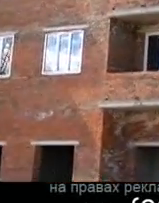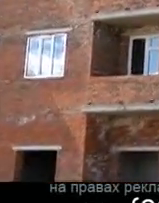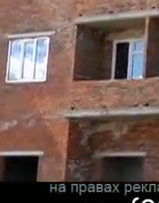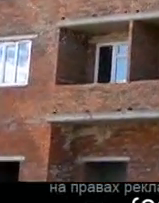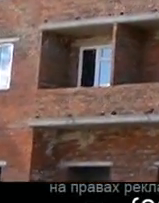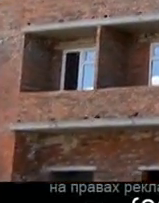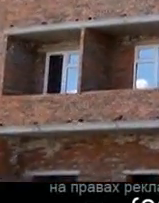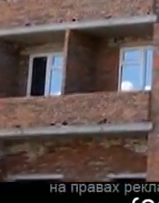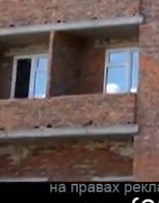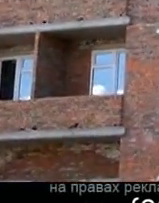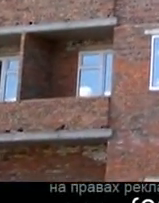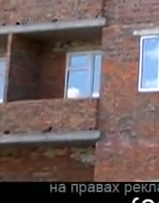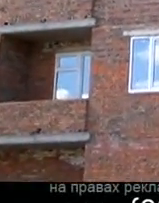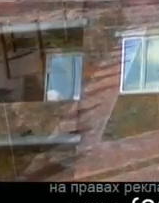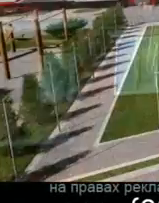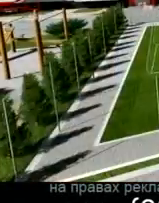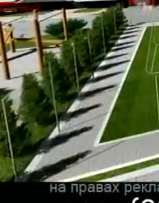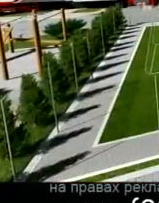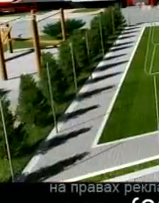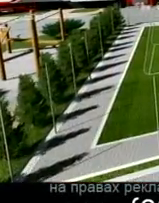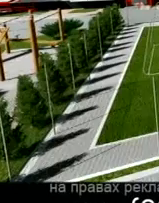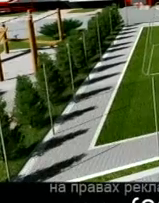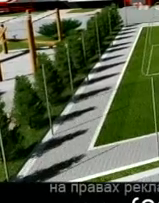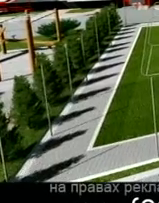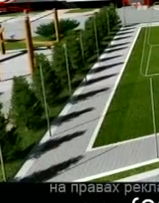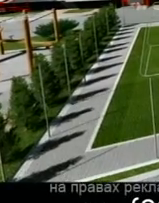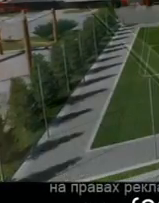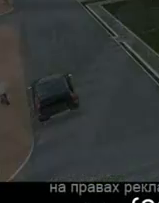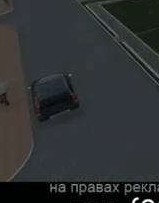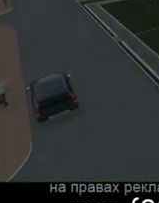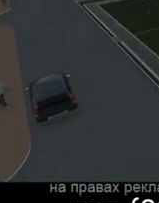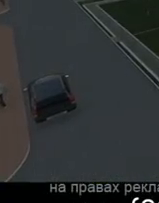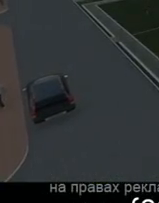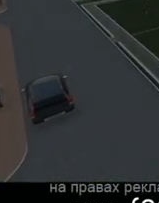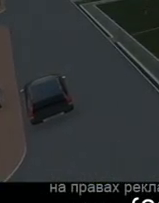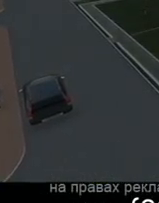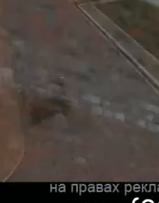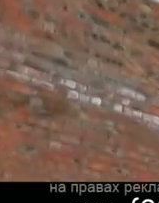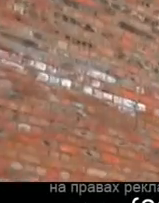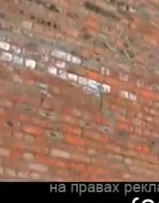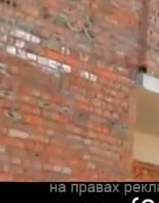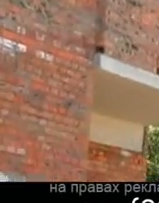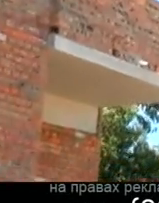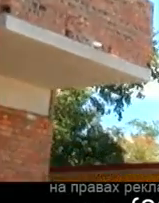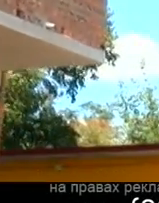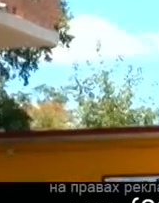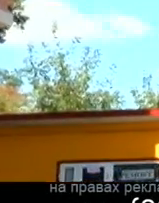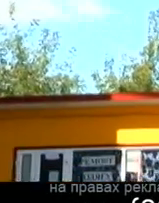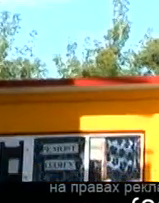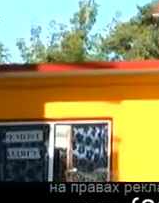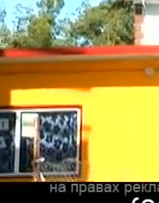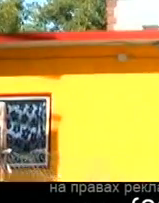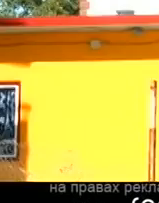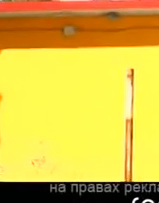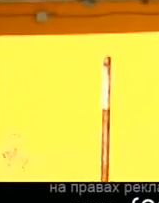Софійський портал – це розвинена інфраструктура, дитячі та спортивні майданчики, магазини, парковки для авто. Продажі квартир у Софійському